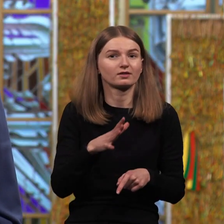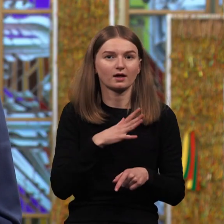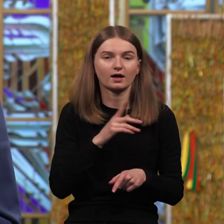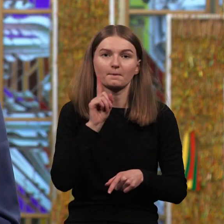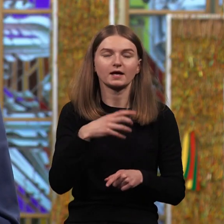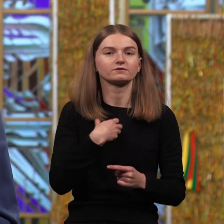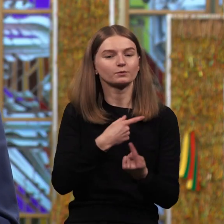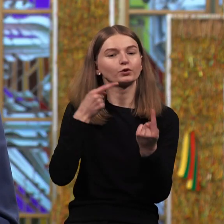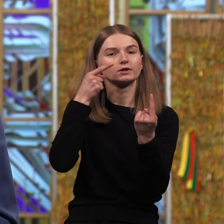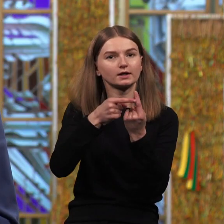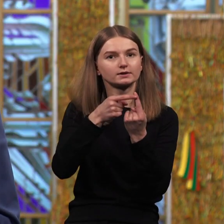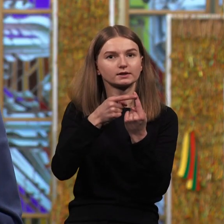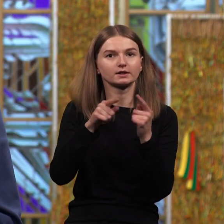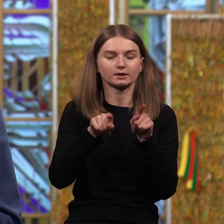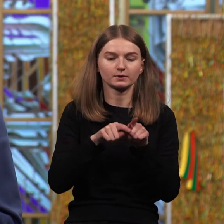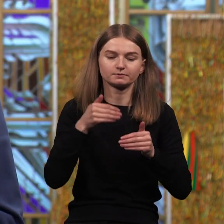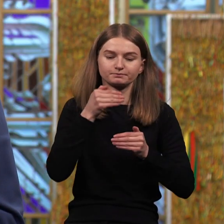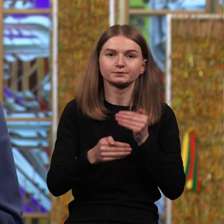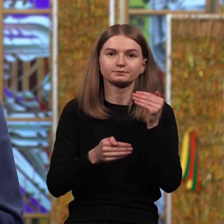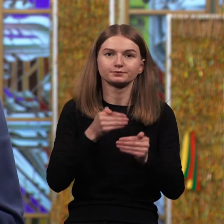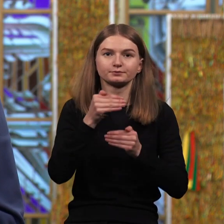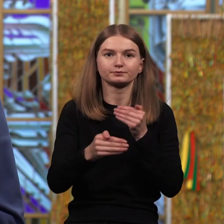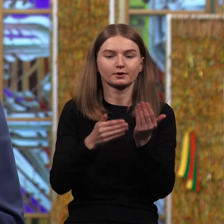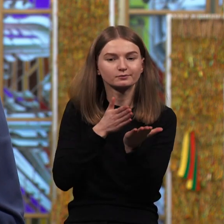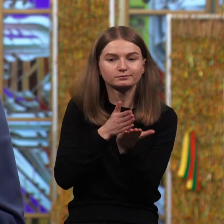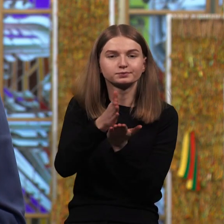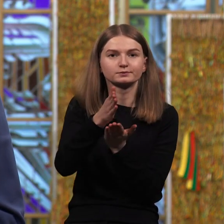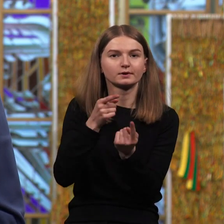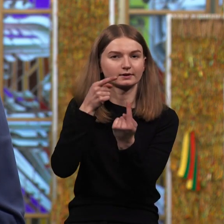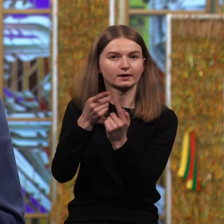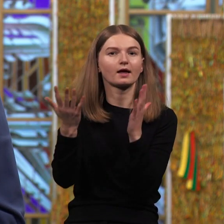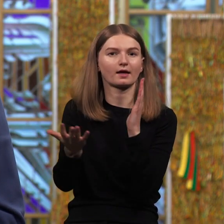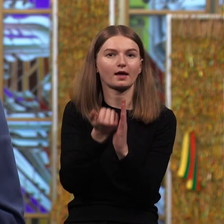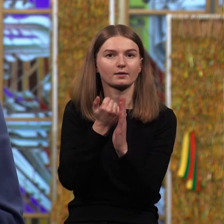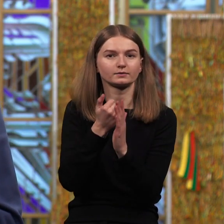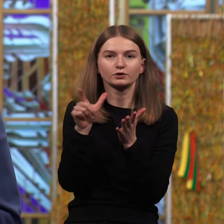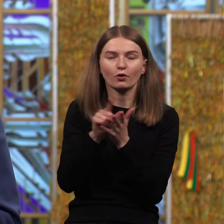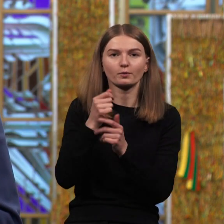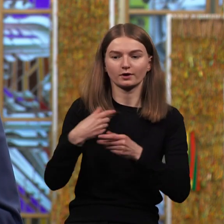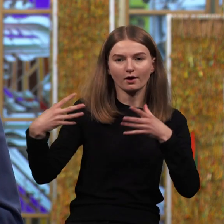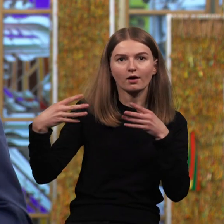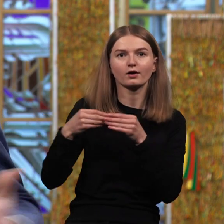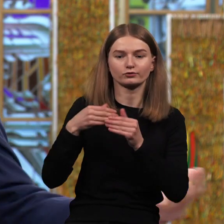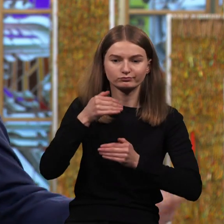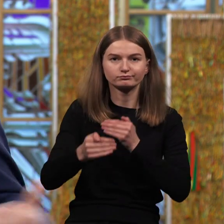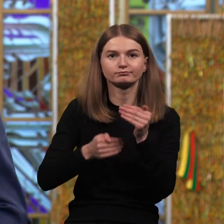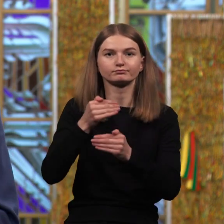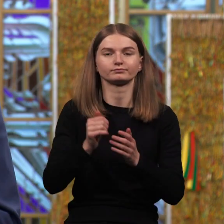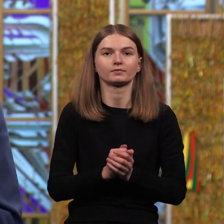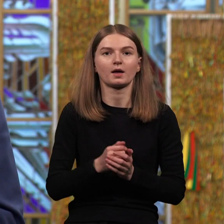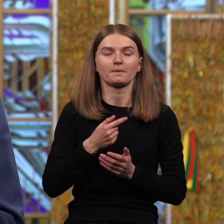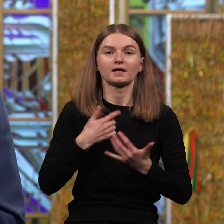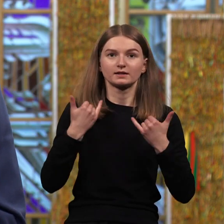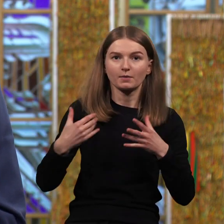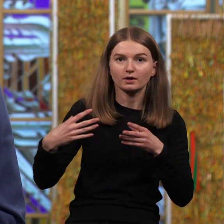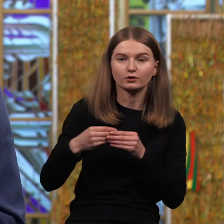intencija ir tai, kad žingsnis po žingsnio einama gera kryptimi, nes eiti turime kartu. Esame kartu, būsime